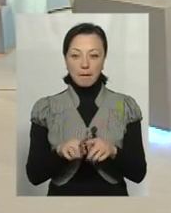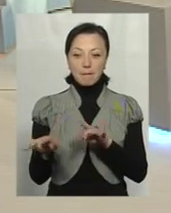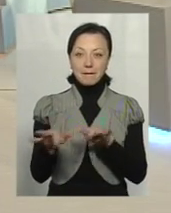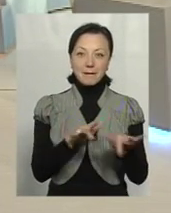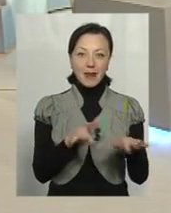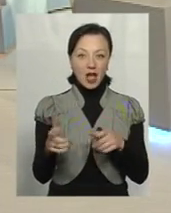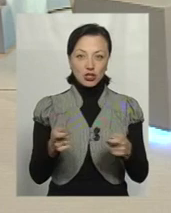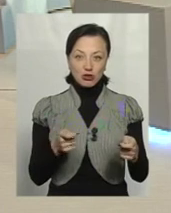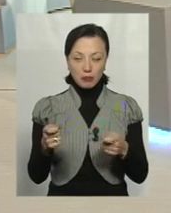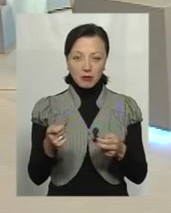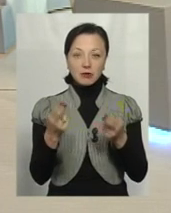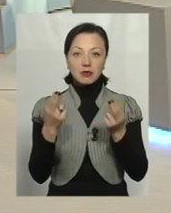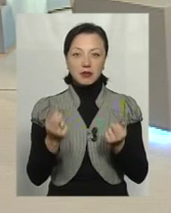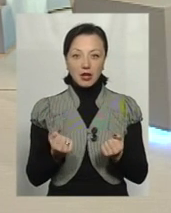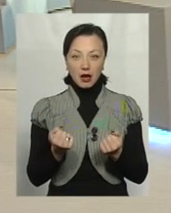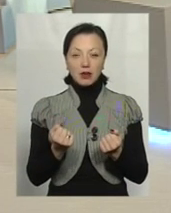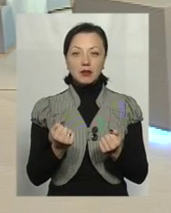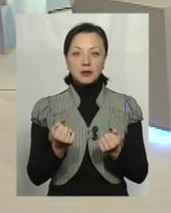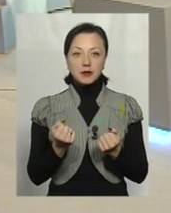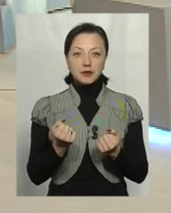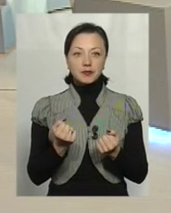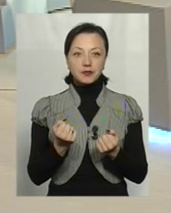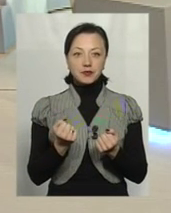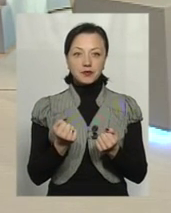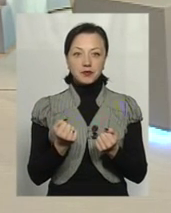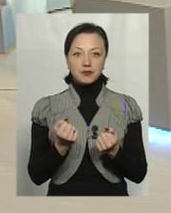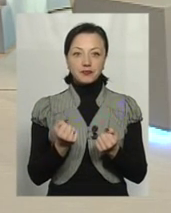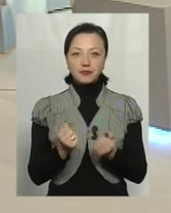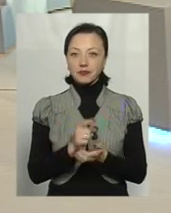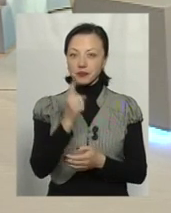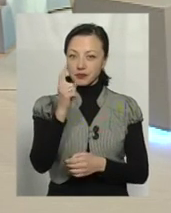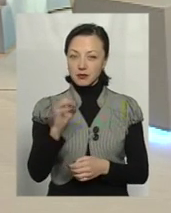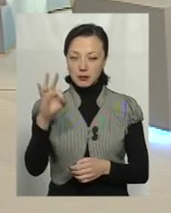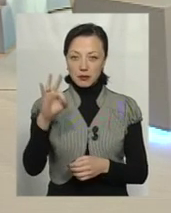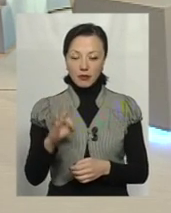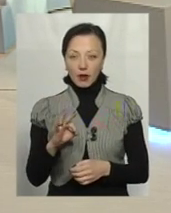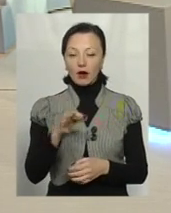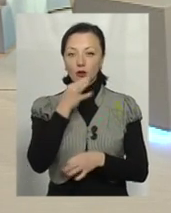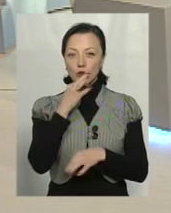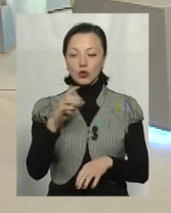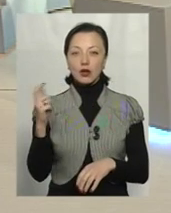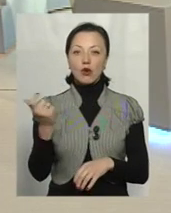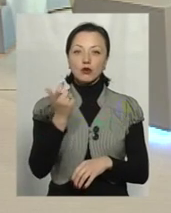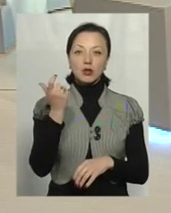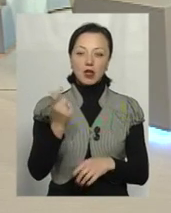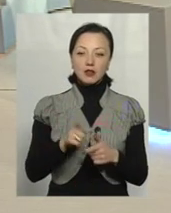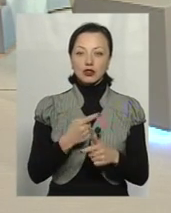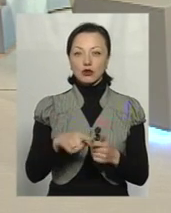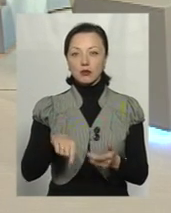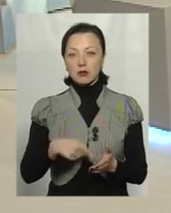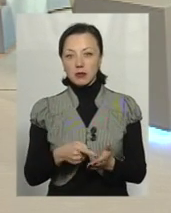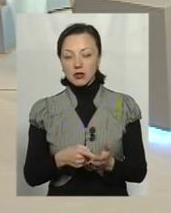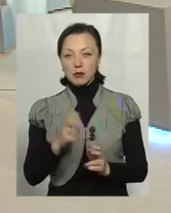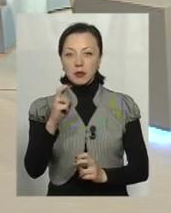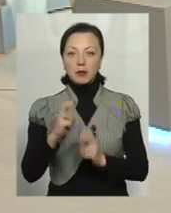відіграє певну роль. Безумовно. В принципі, будь-яке господарство, чи то місто, чи то